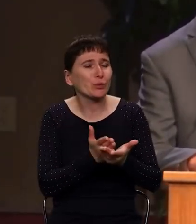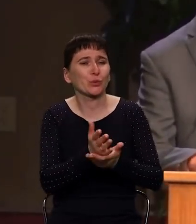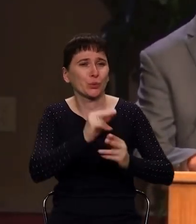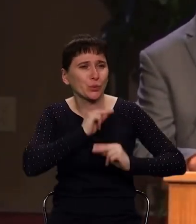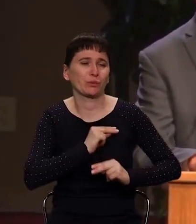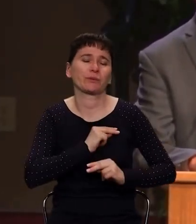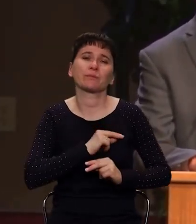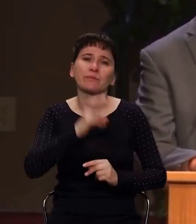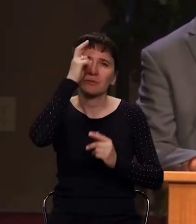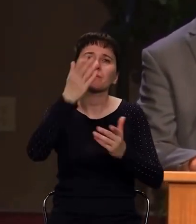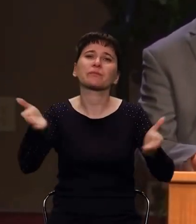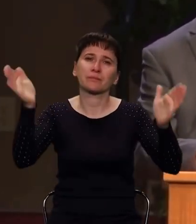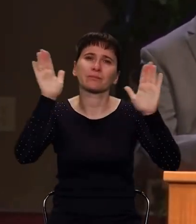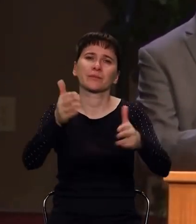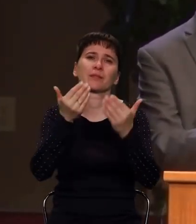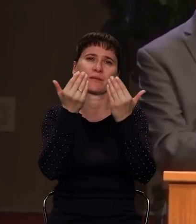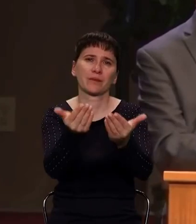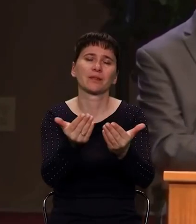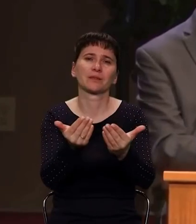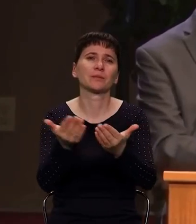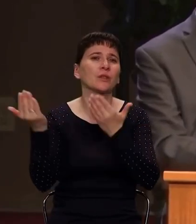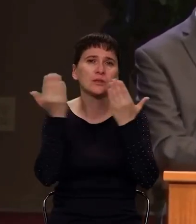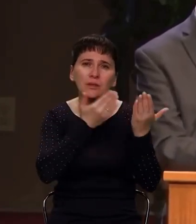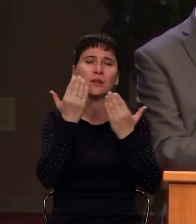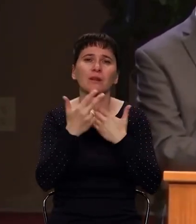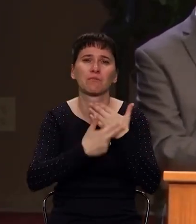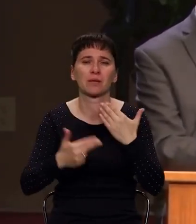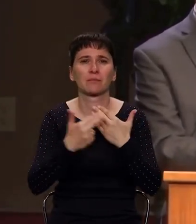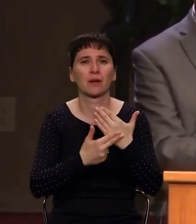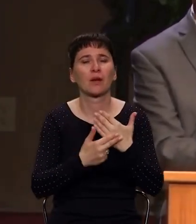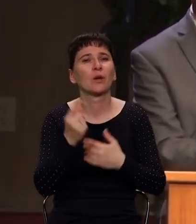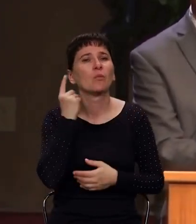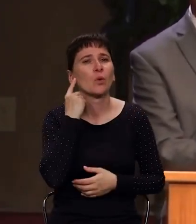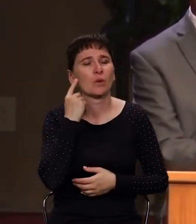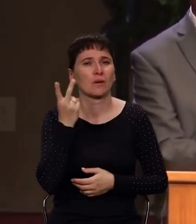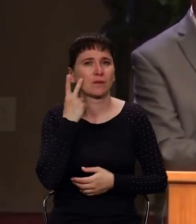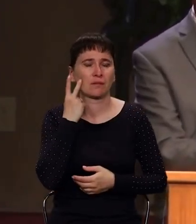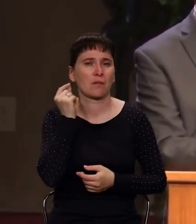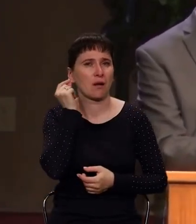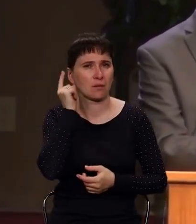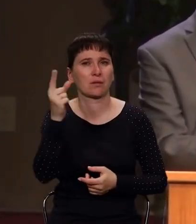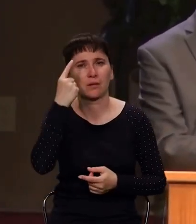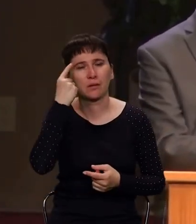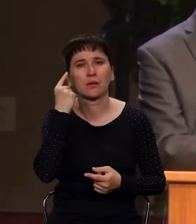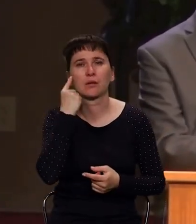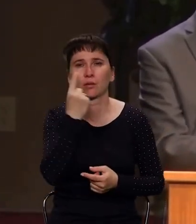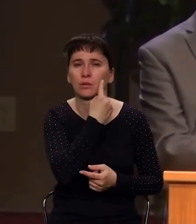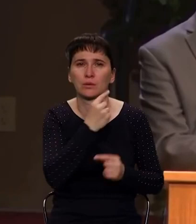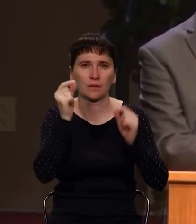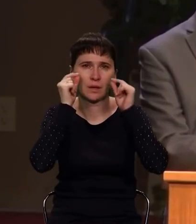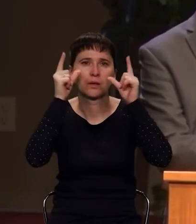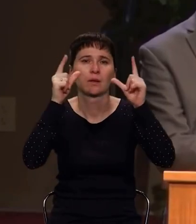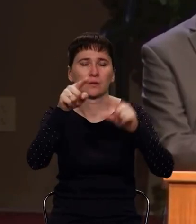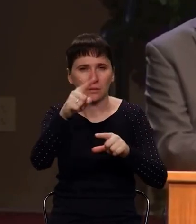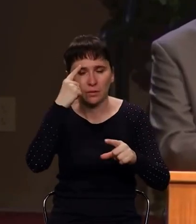Пусть благословит нас Господь, читая Евангелие, иметь ухо, открытое от Бога, чтобы слышать,